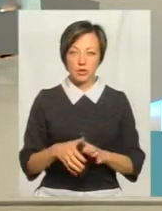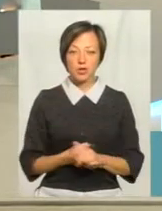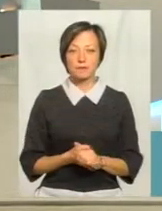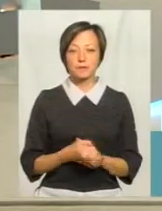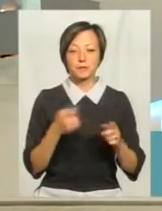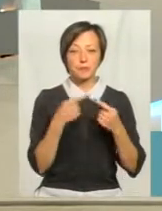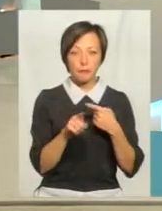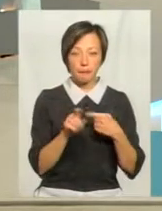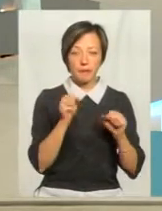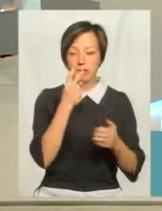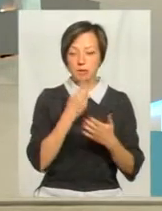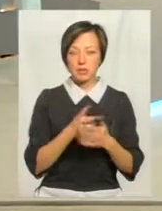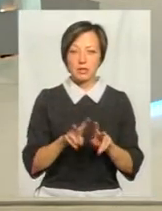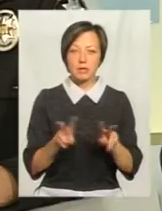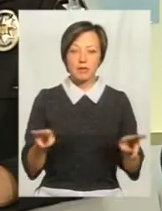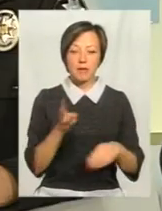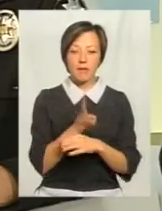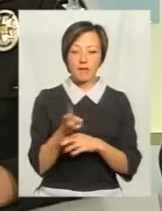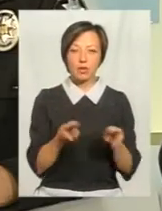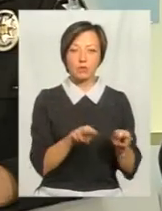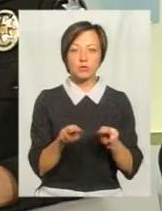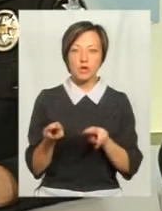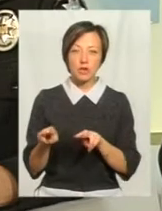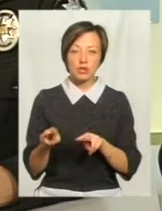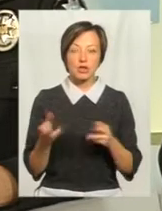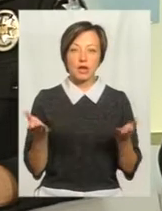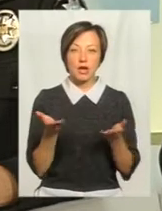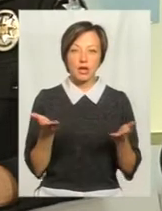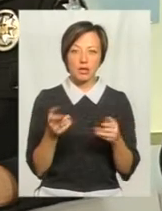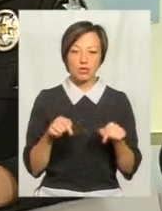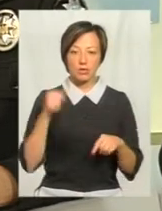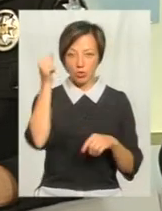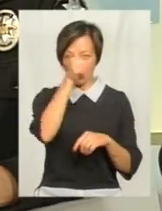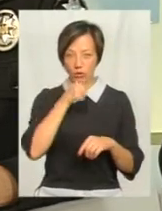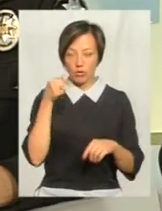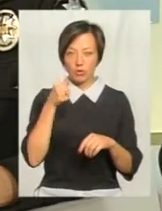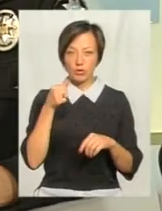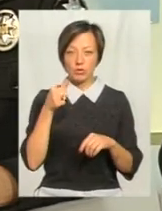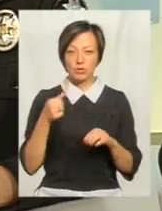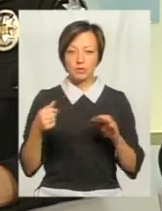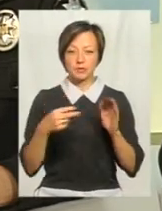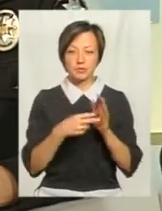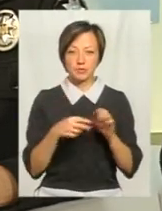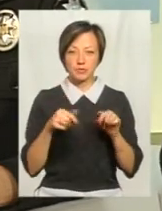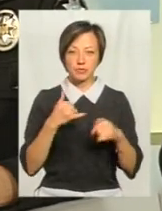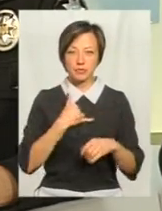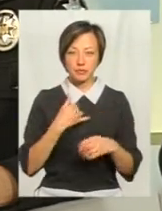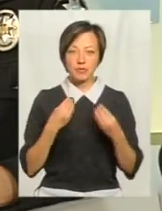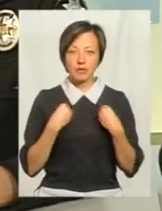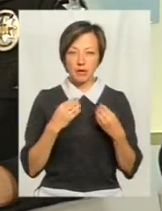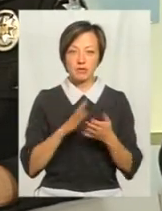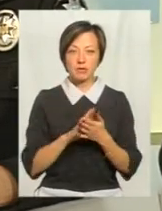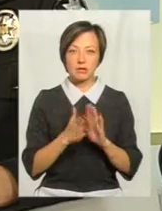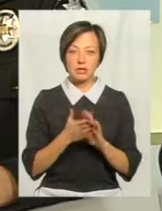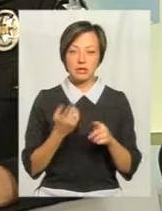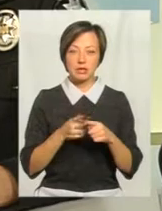Інші ми можемо бачити так само по відео спостереженням, які цього року нам підвели, значить, дали нам картинку